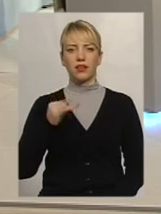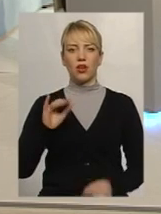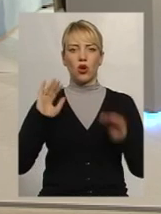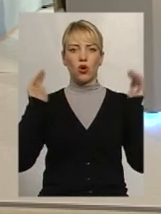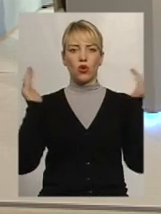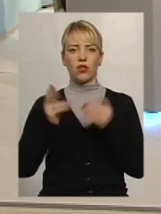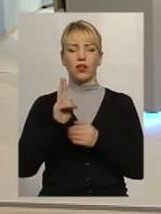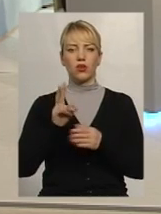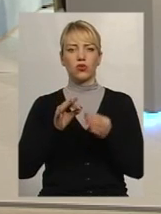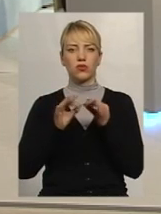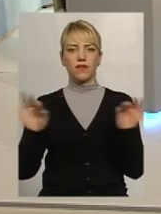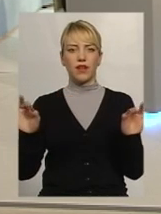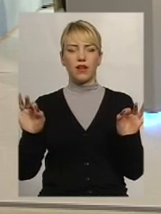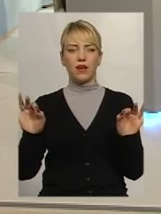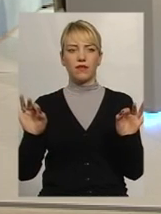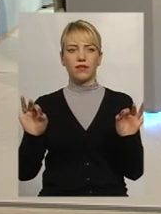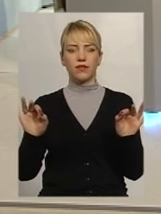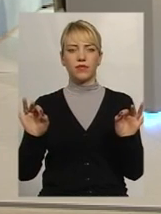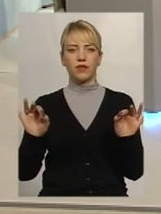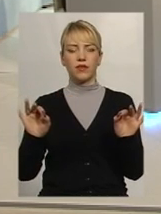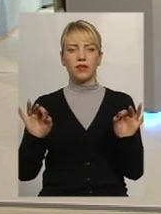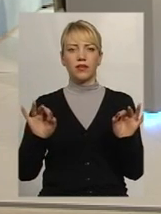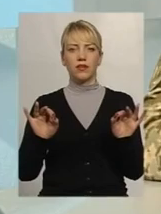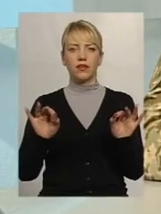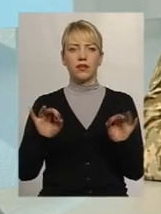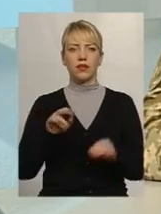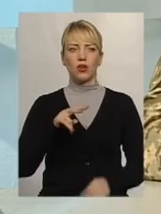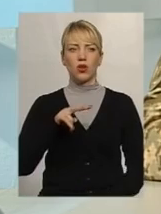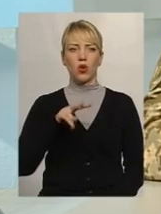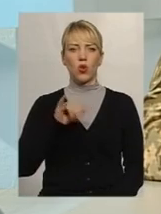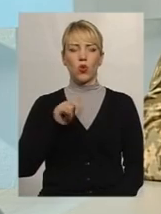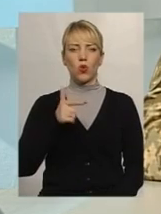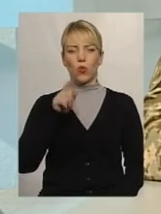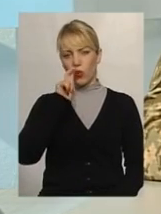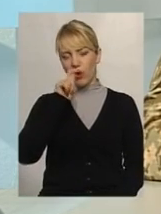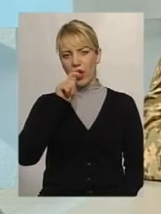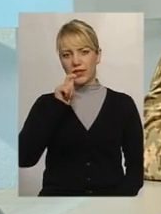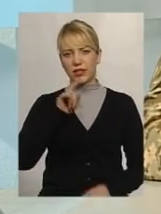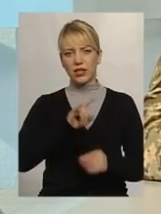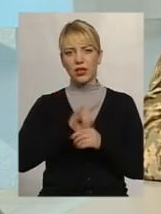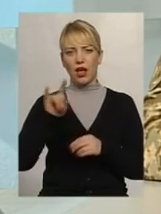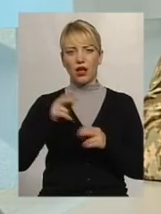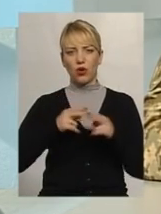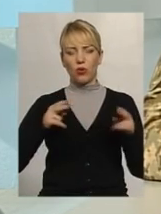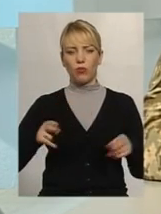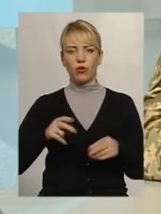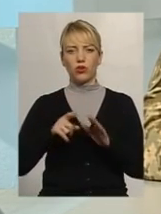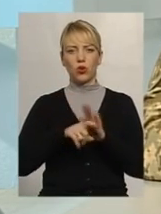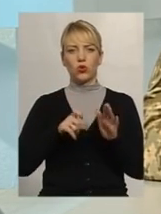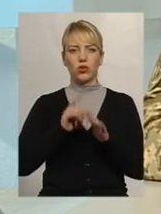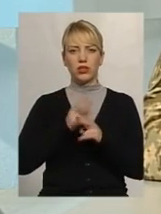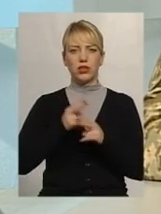або деблокували Луганський аеропорт, Донецький аеропорт, виходили з Дебальцева,